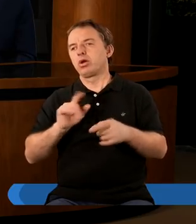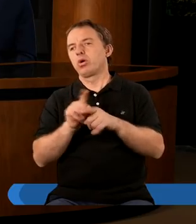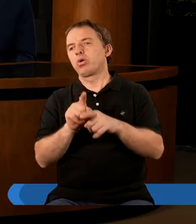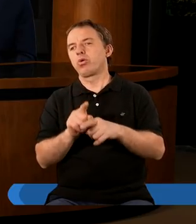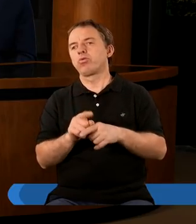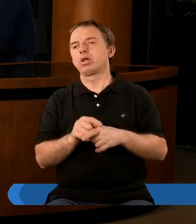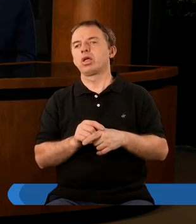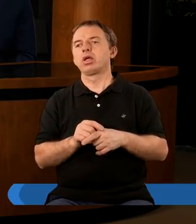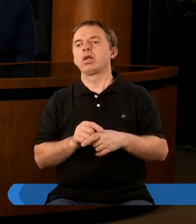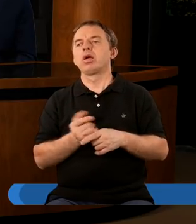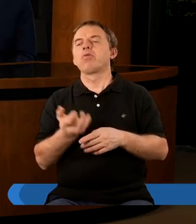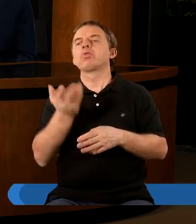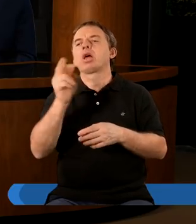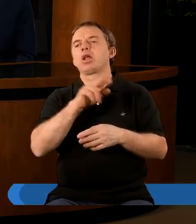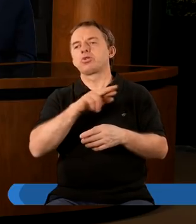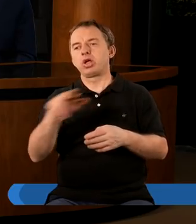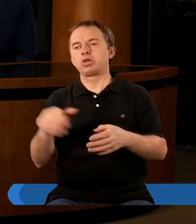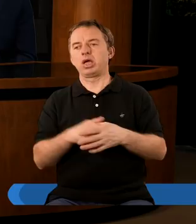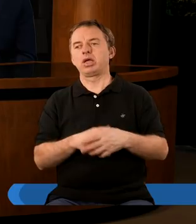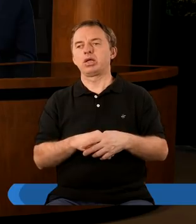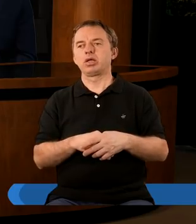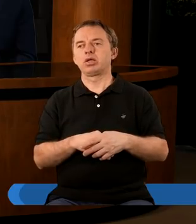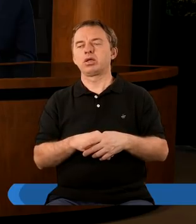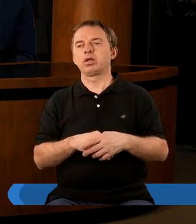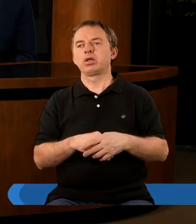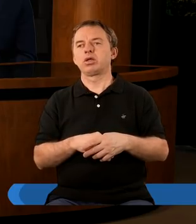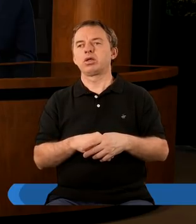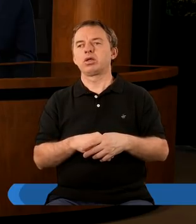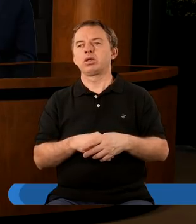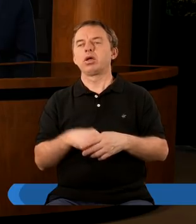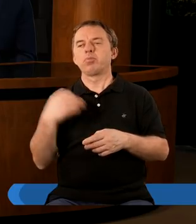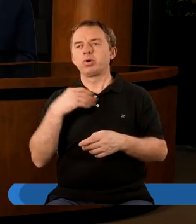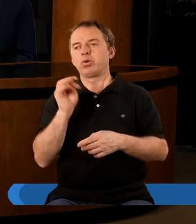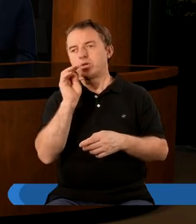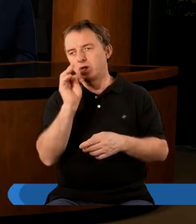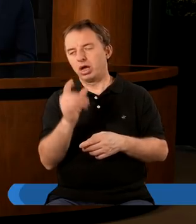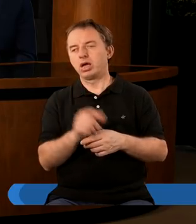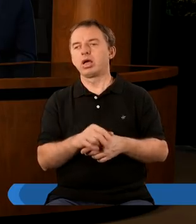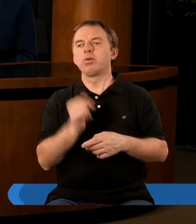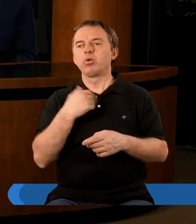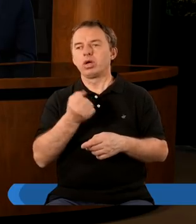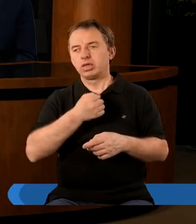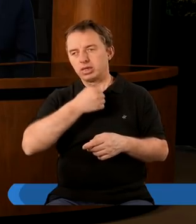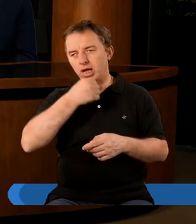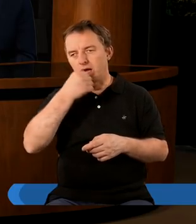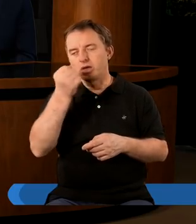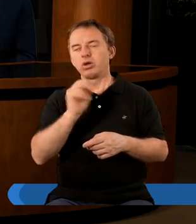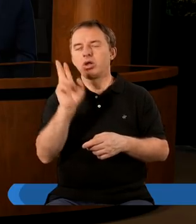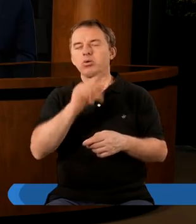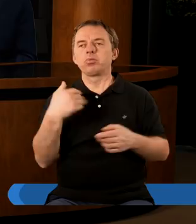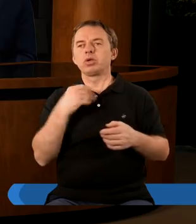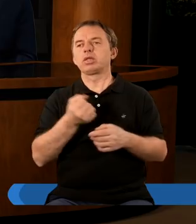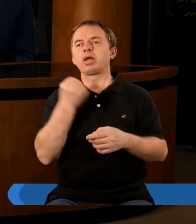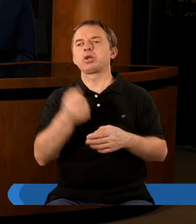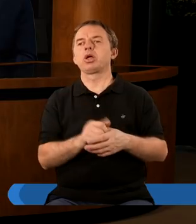oni rozumieją naprawdę wiele rzeczy. W starożytności właśnie było tak, że osoba, która była starsza, szczególnie na przykład, kiedy król